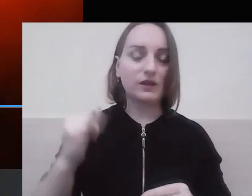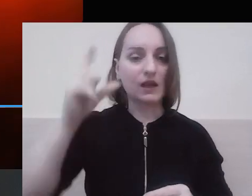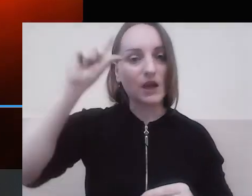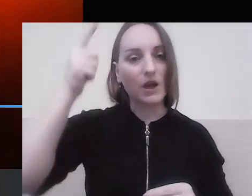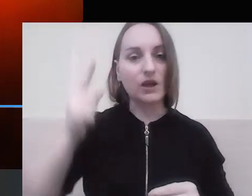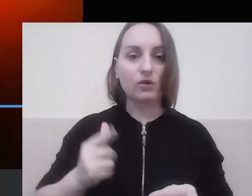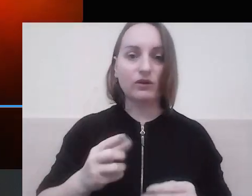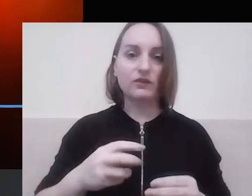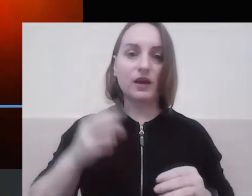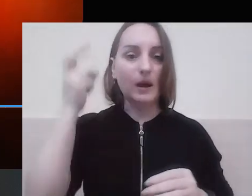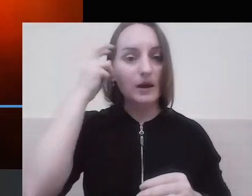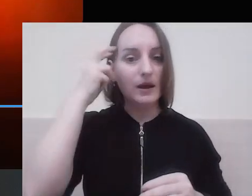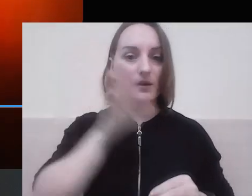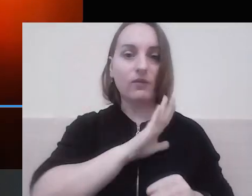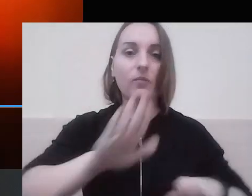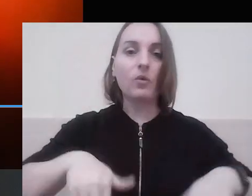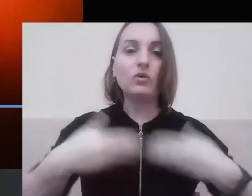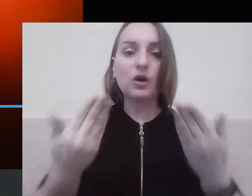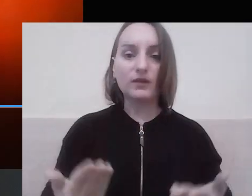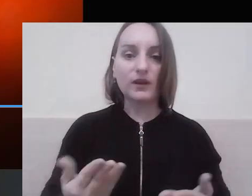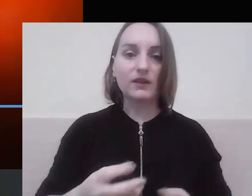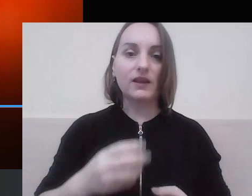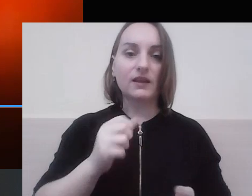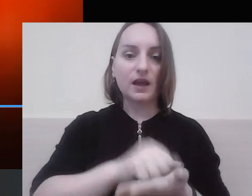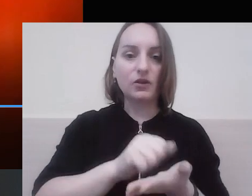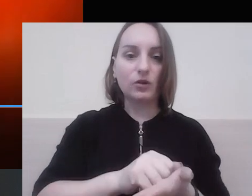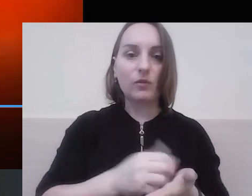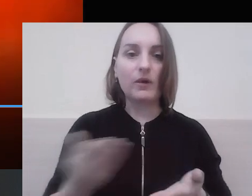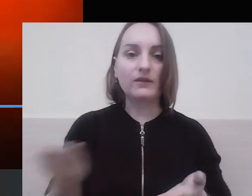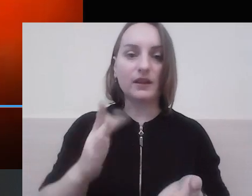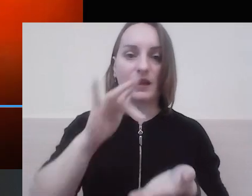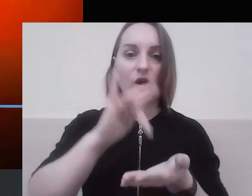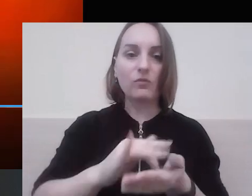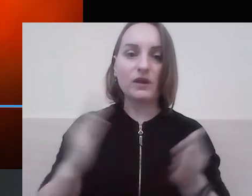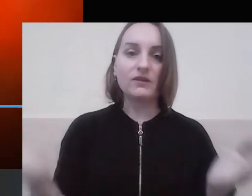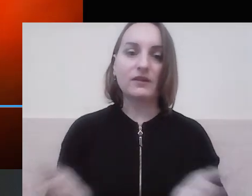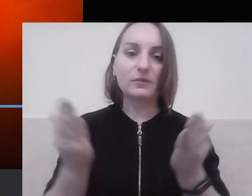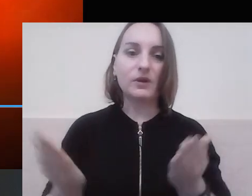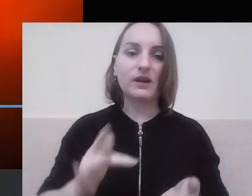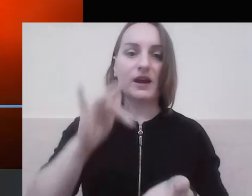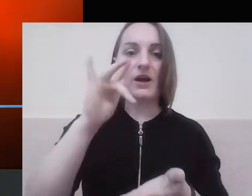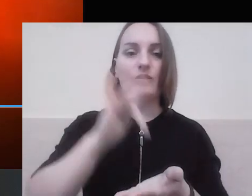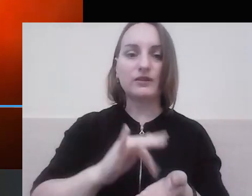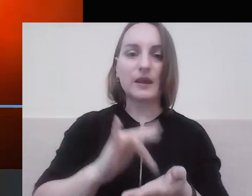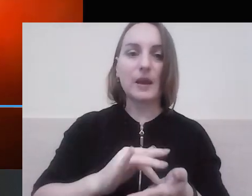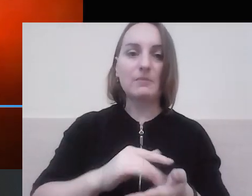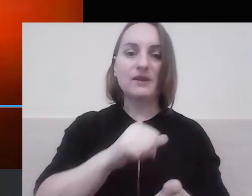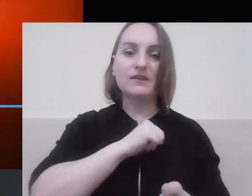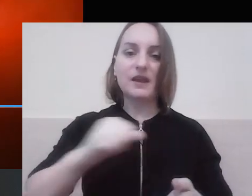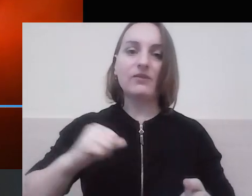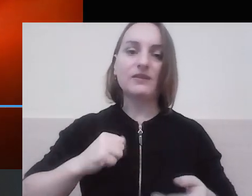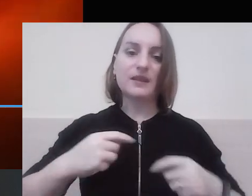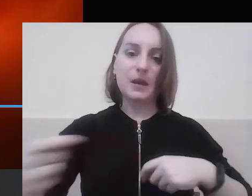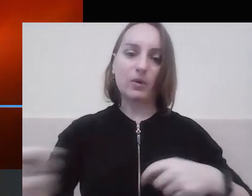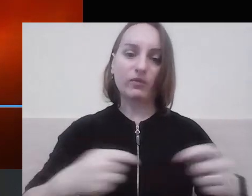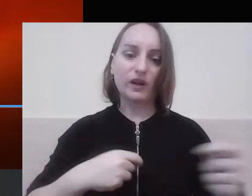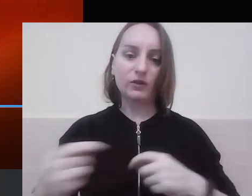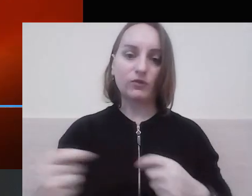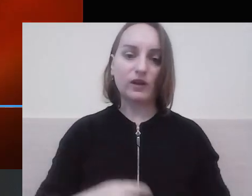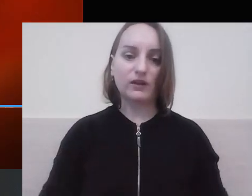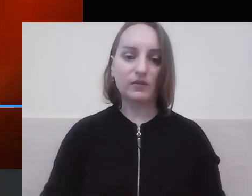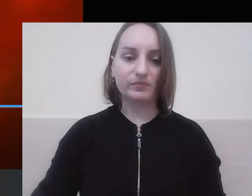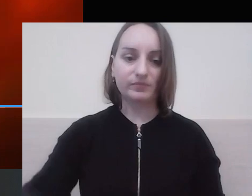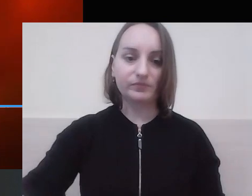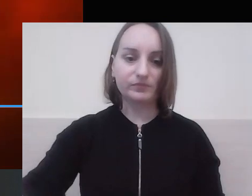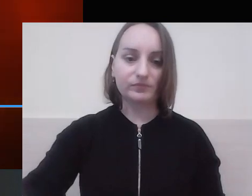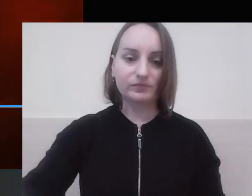урядом і козацькою старшиною, Києву була видана грамота, згідно з якою у місті зберігалось місцеве самоврядування